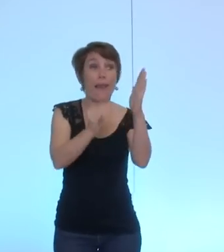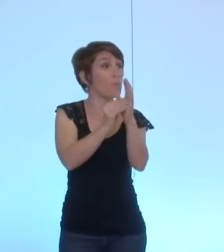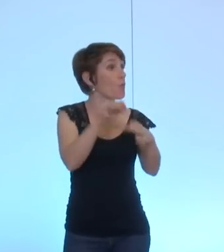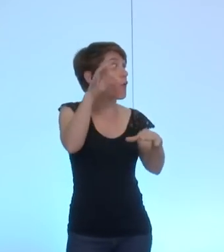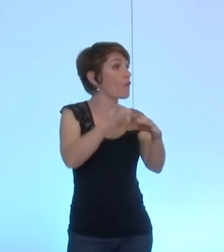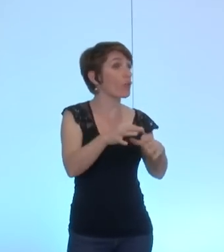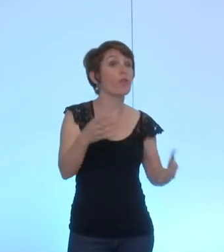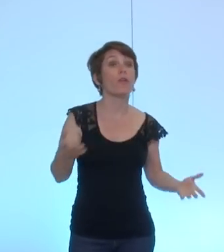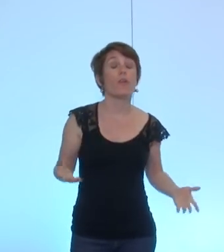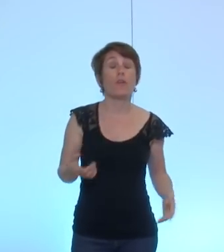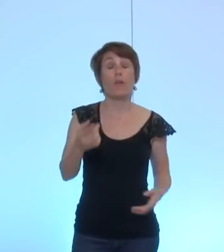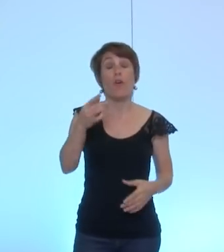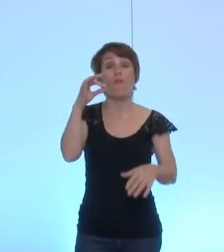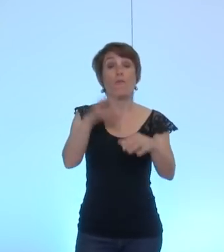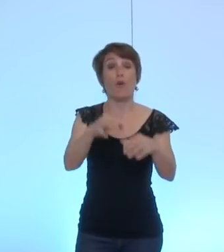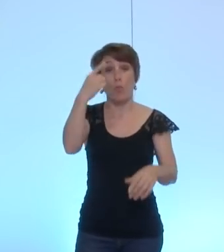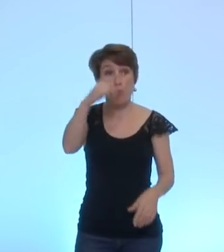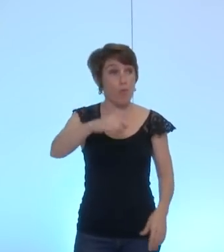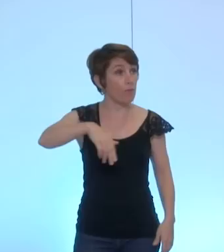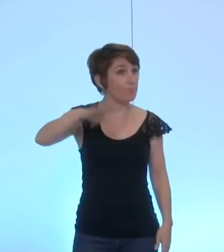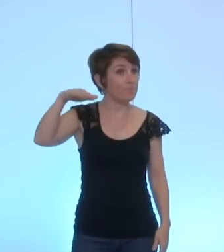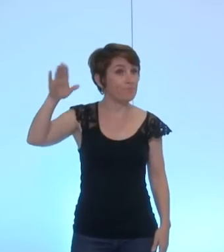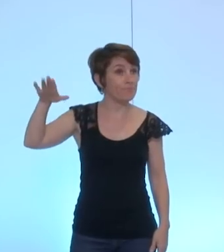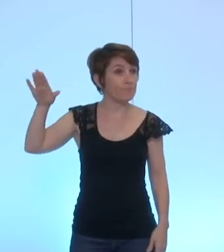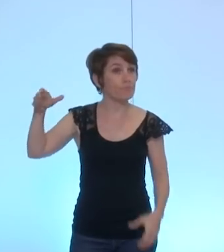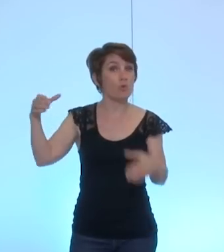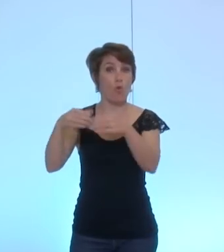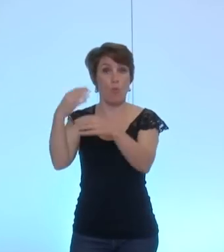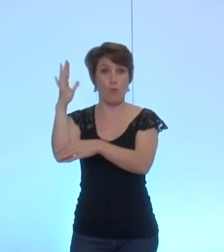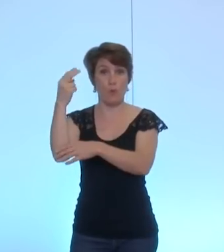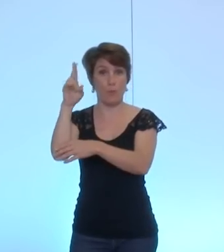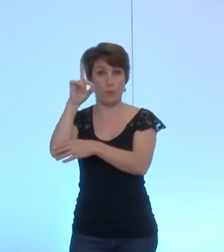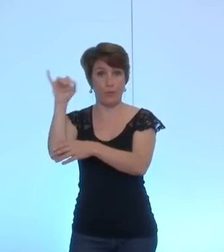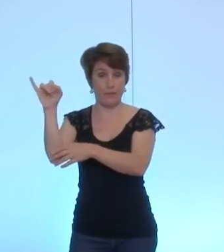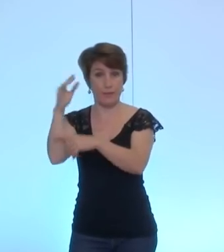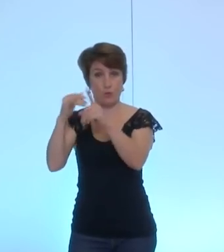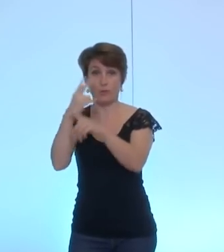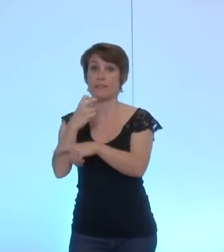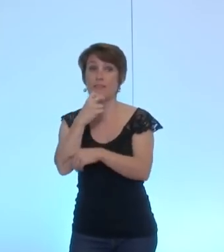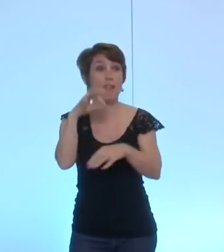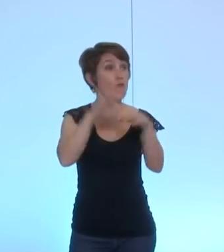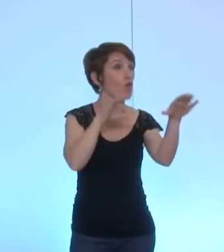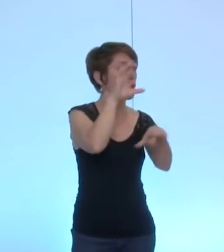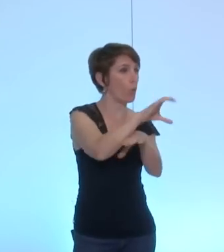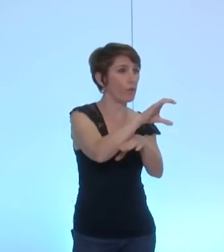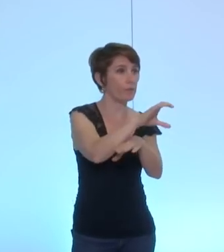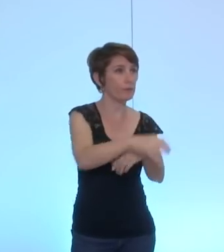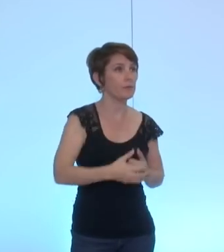voix qui est pour cet amendement le groupe UMP UDI société civile qui est contre